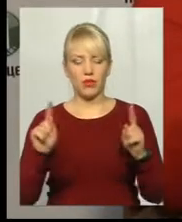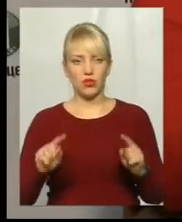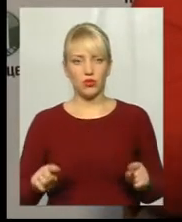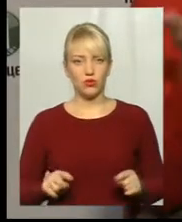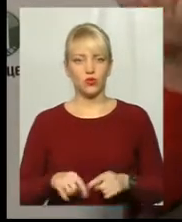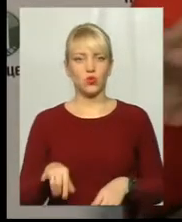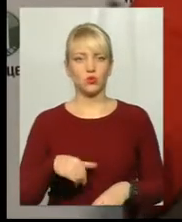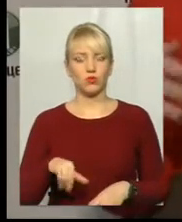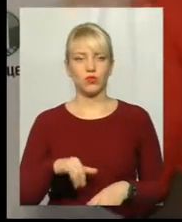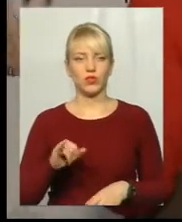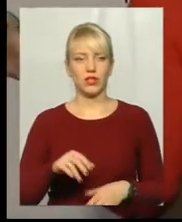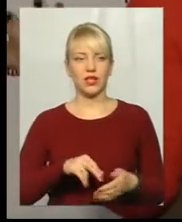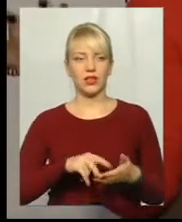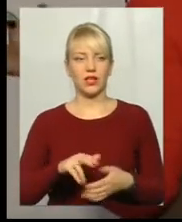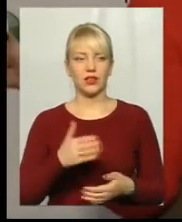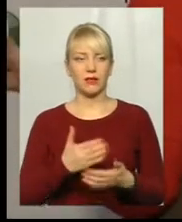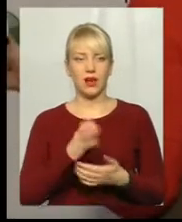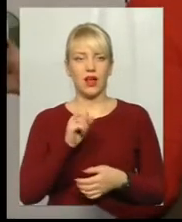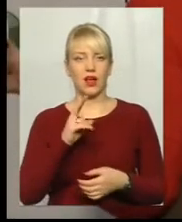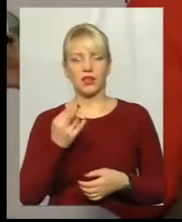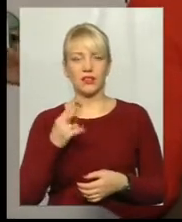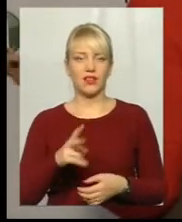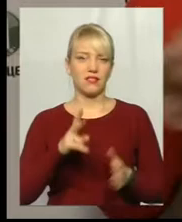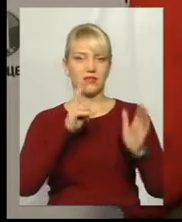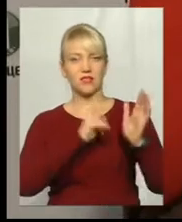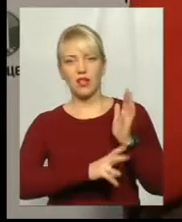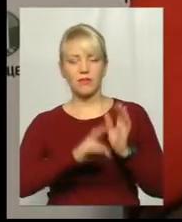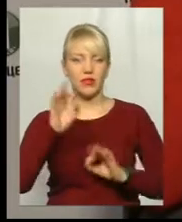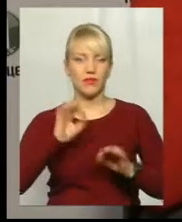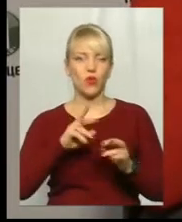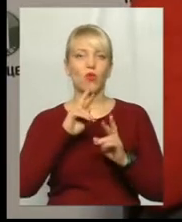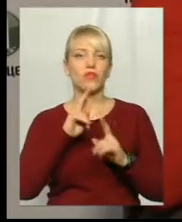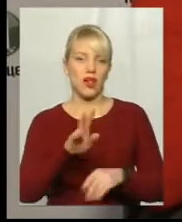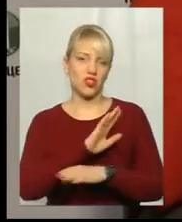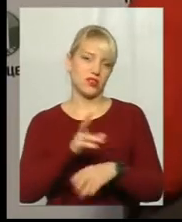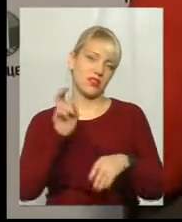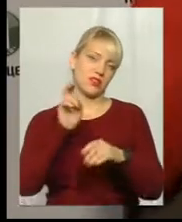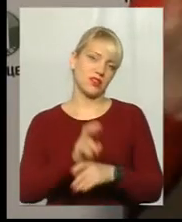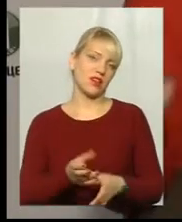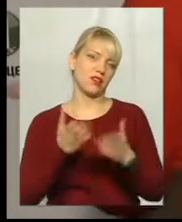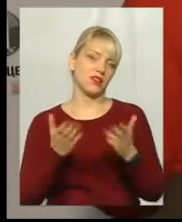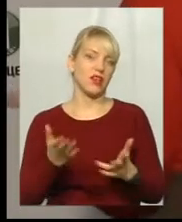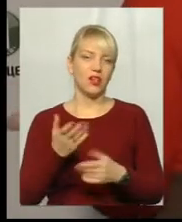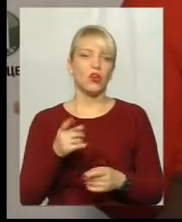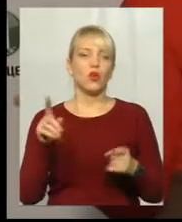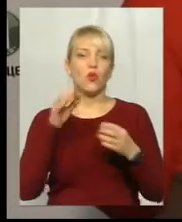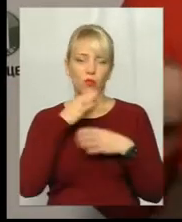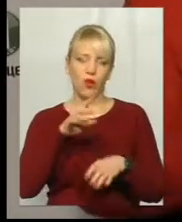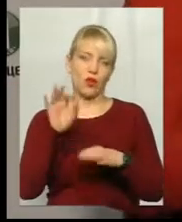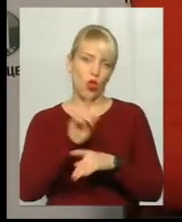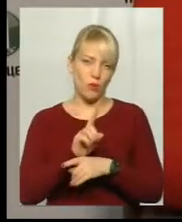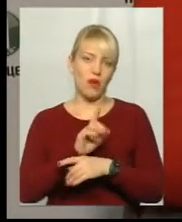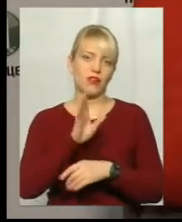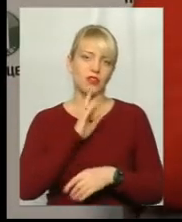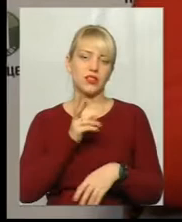і йдете в акцію. 70%! Ну як же ж не зайти? Ну, люба нормальна жінка заходить і дивиться.